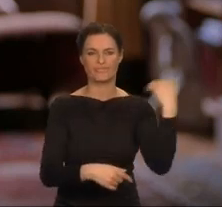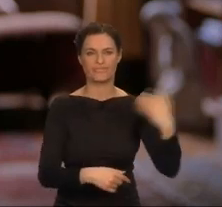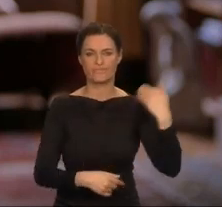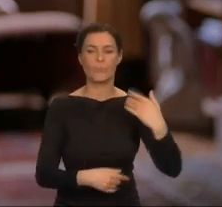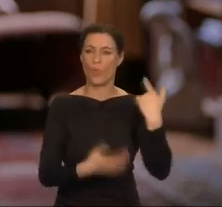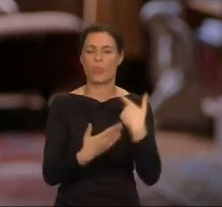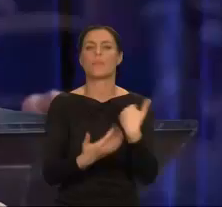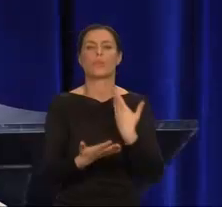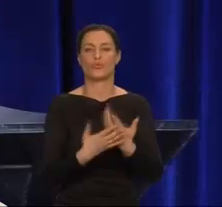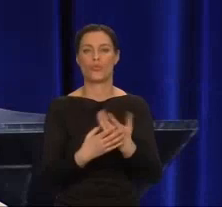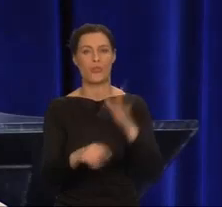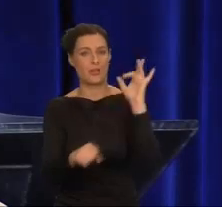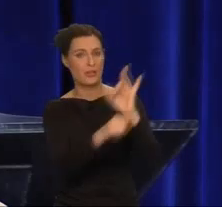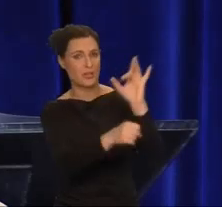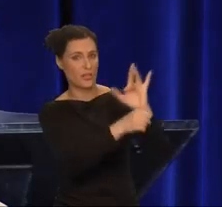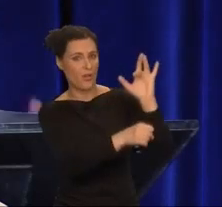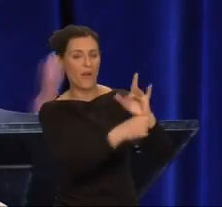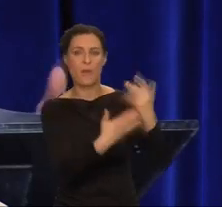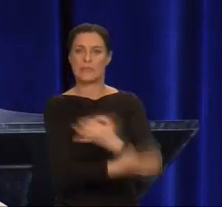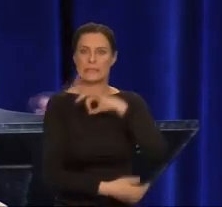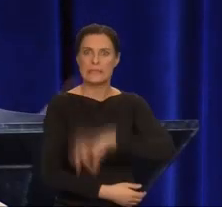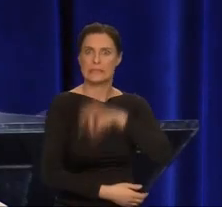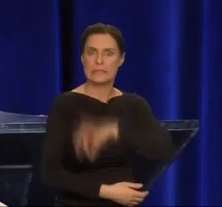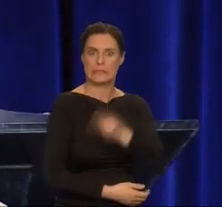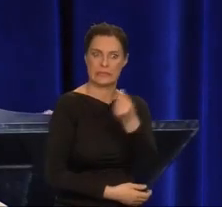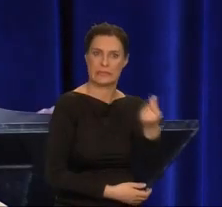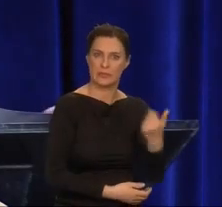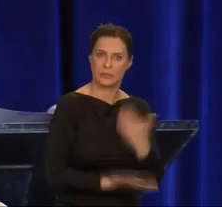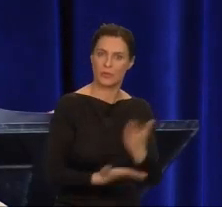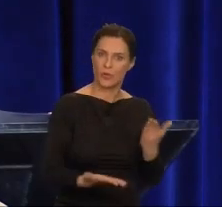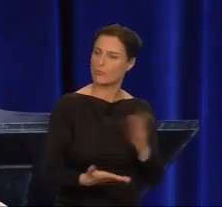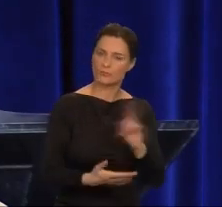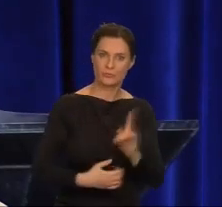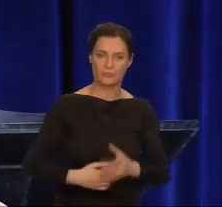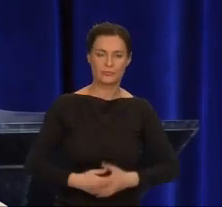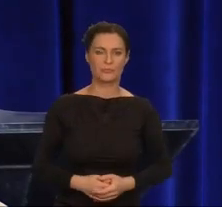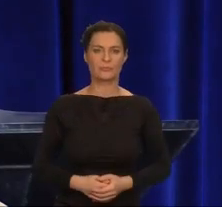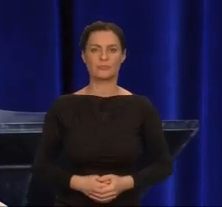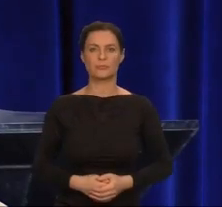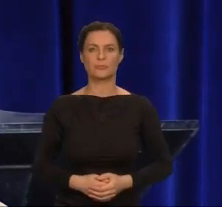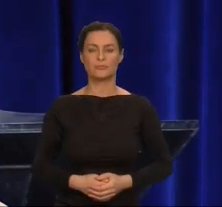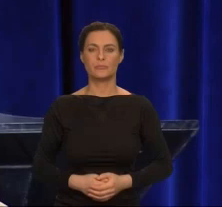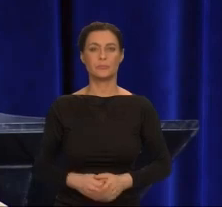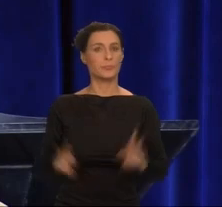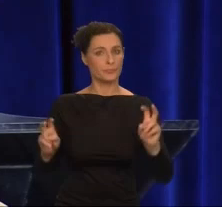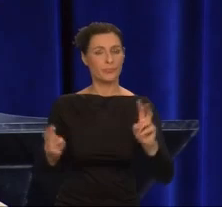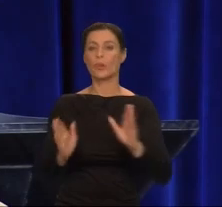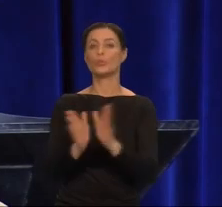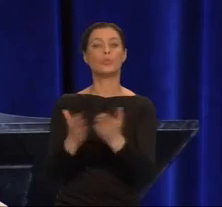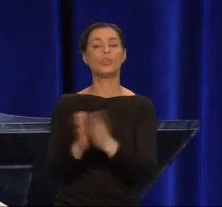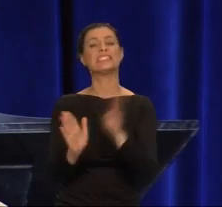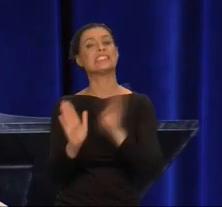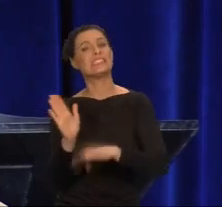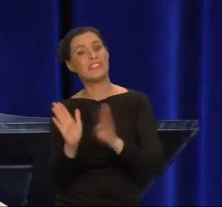Skrytykowała jego dążenie do zysku w kosztach jakości sztuki i estetyki. Książki nie są zwykłym